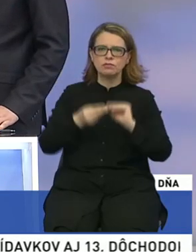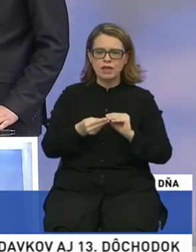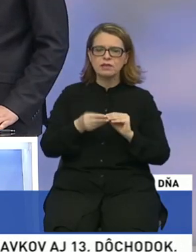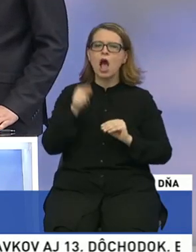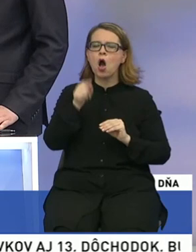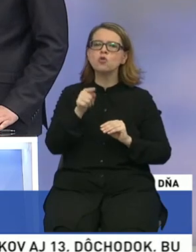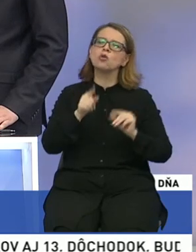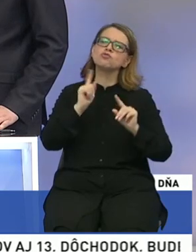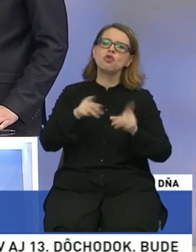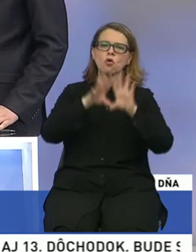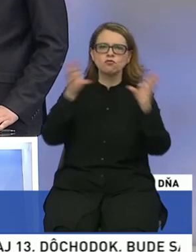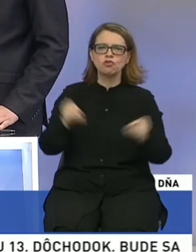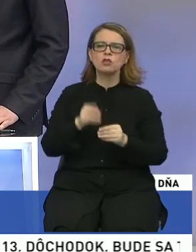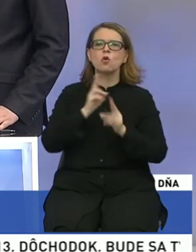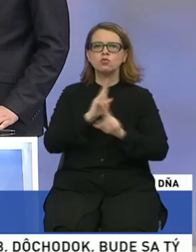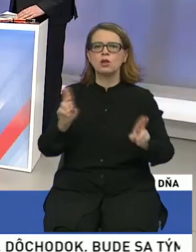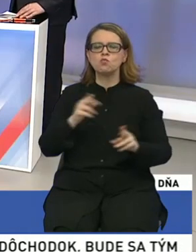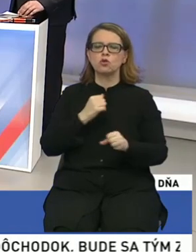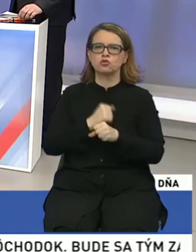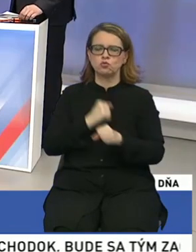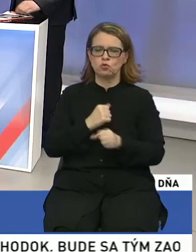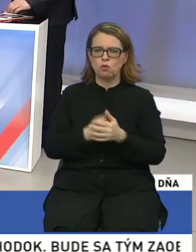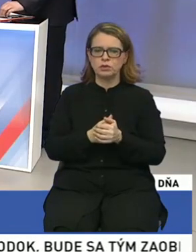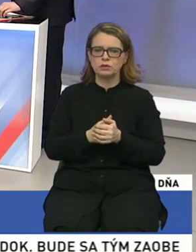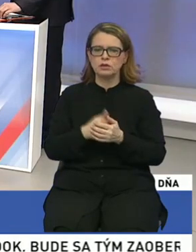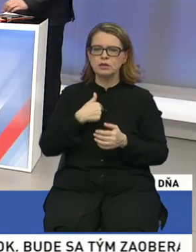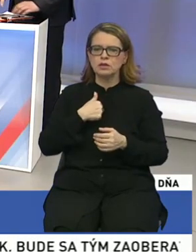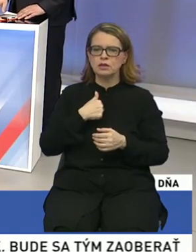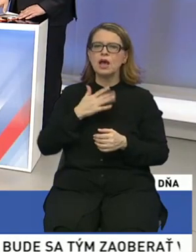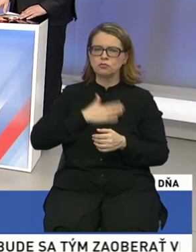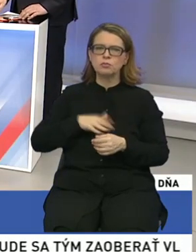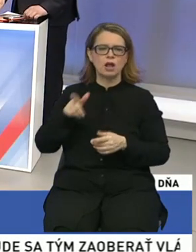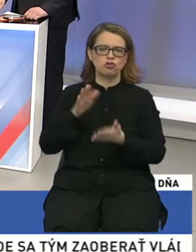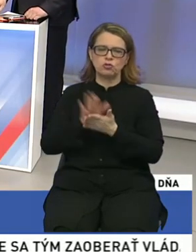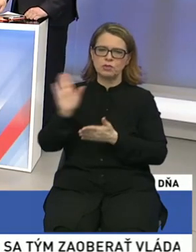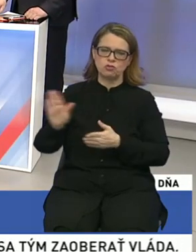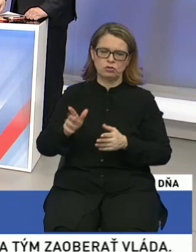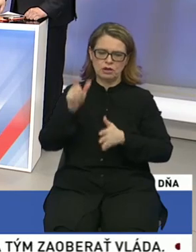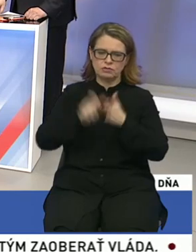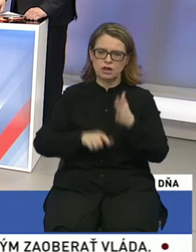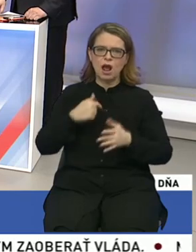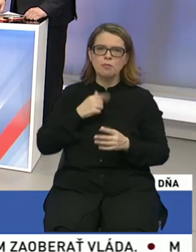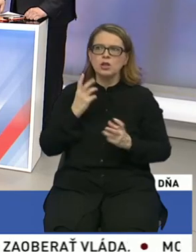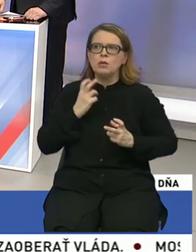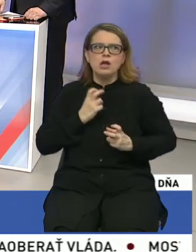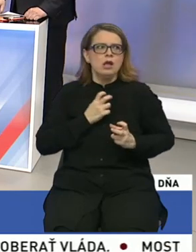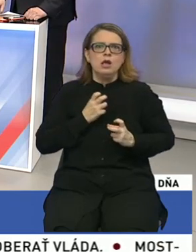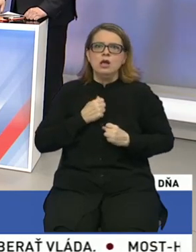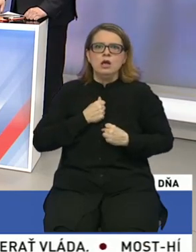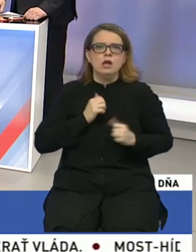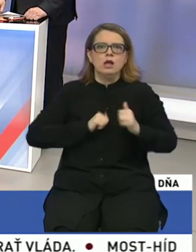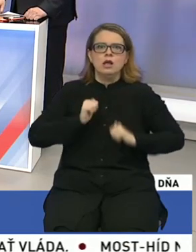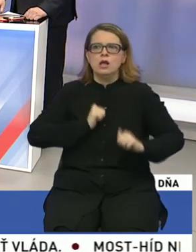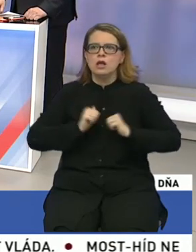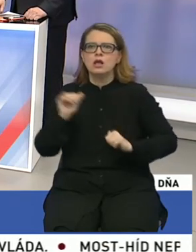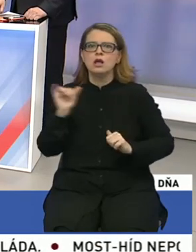čo všetko budeme môcť presadiť. Ja som preto rád, že som nezostal v tejto strane, aby som netrpol, že teraz zase, ktorý